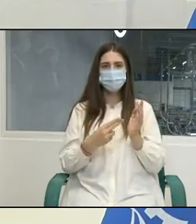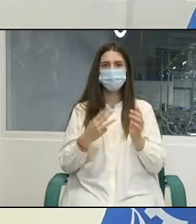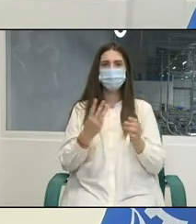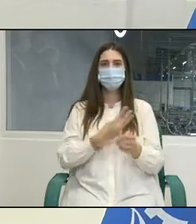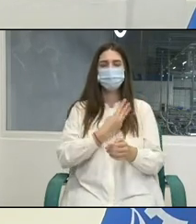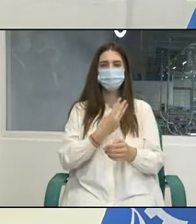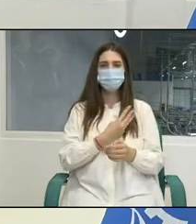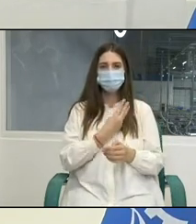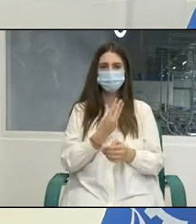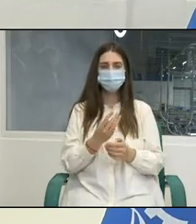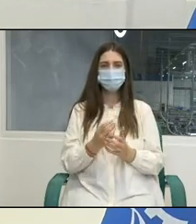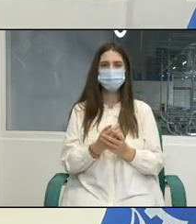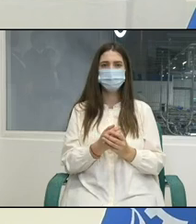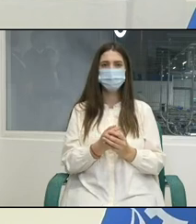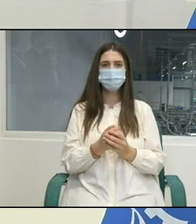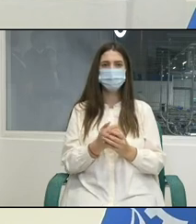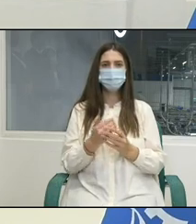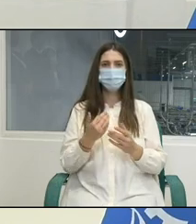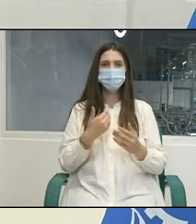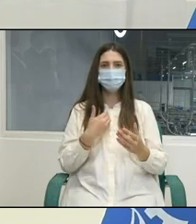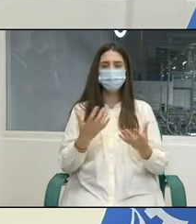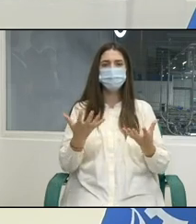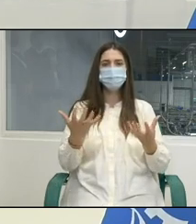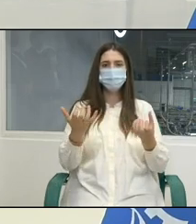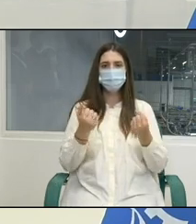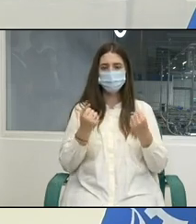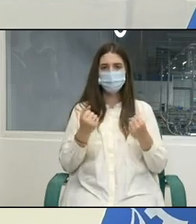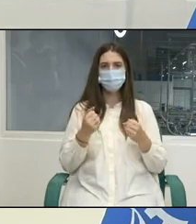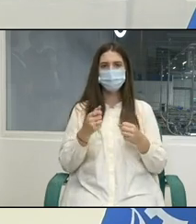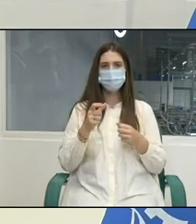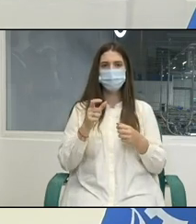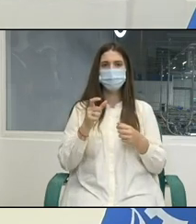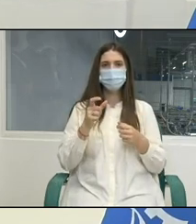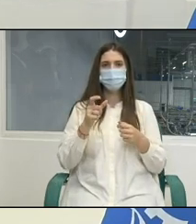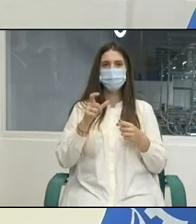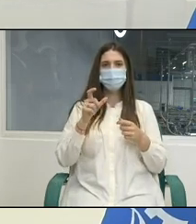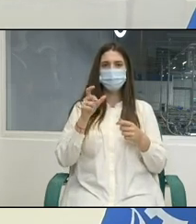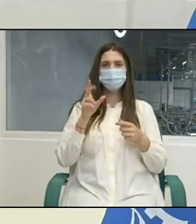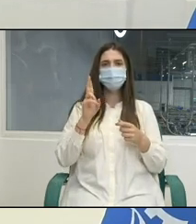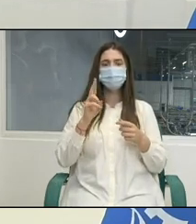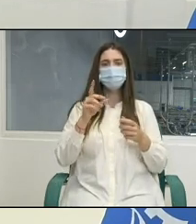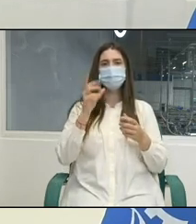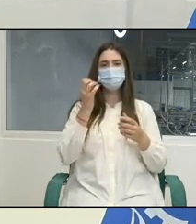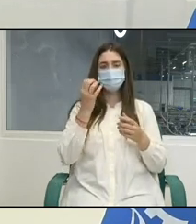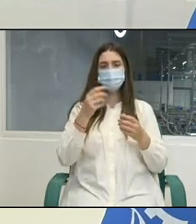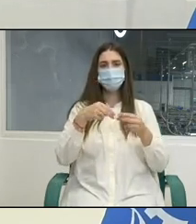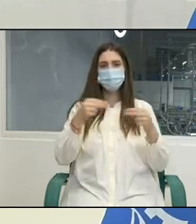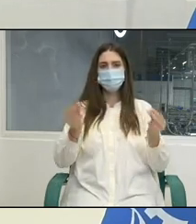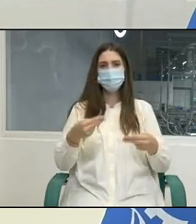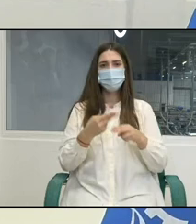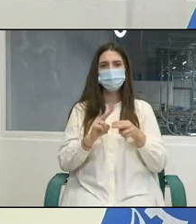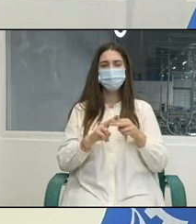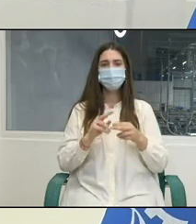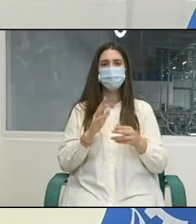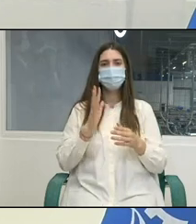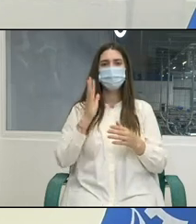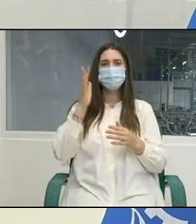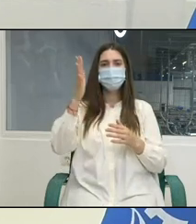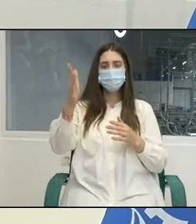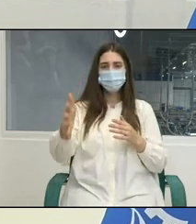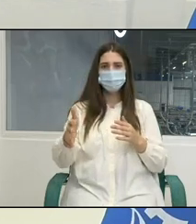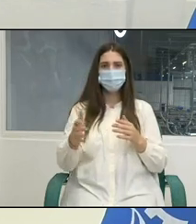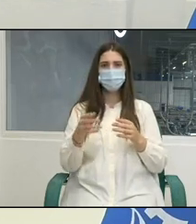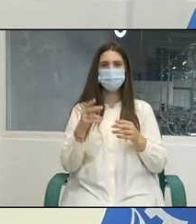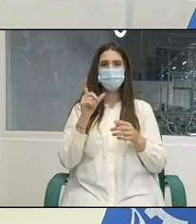dorința și angajamentele tuturor semnătarilor de a colabora pentru promovarea și realizarea